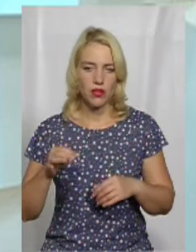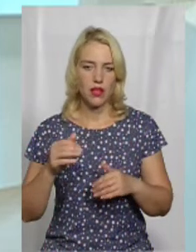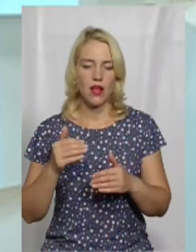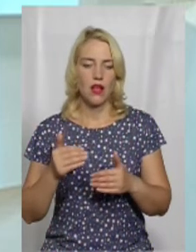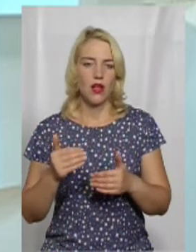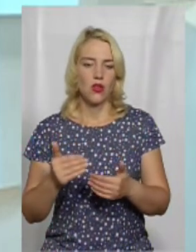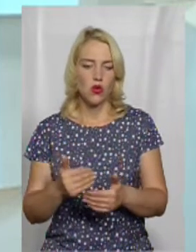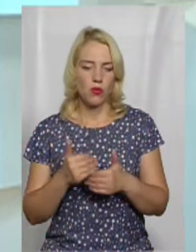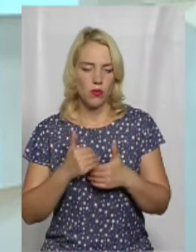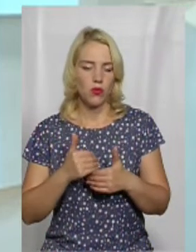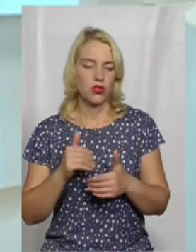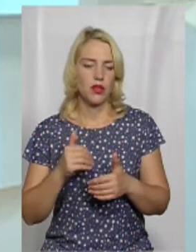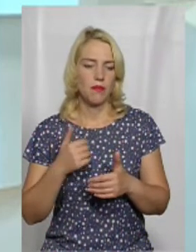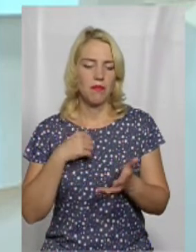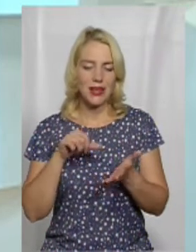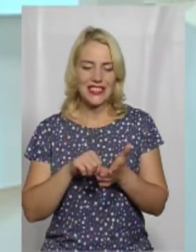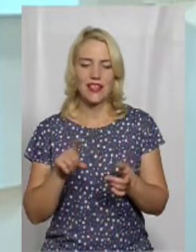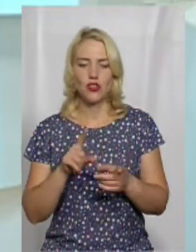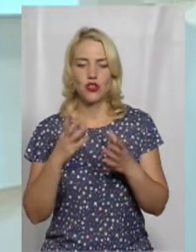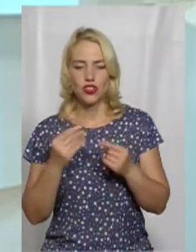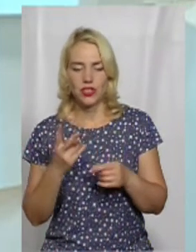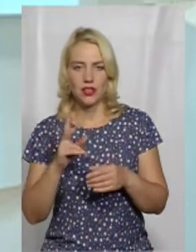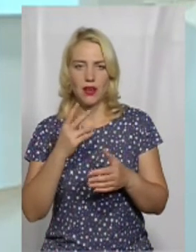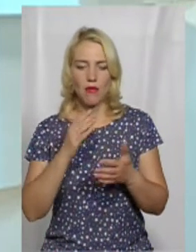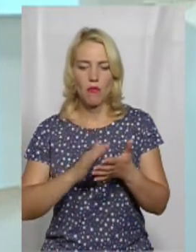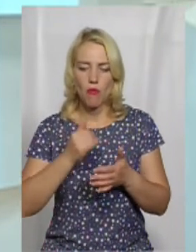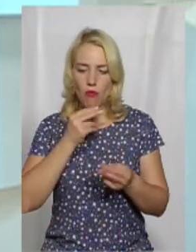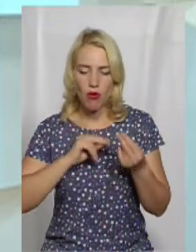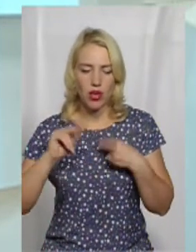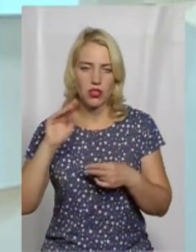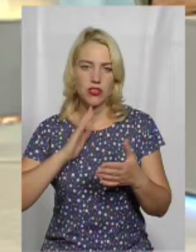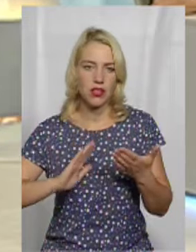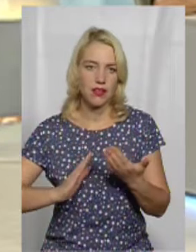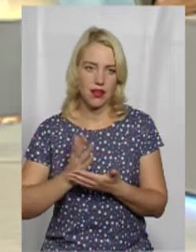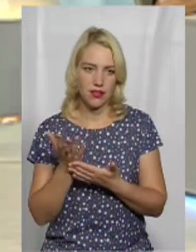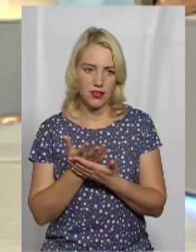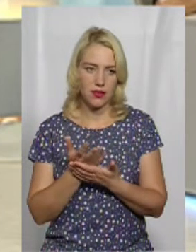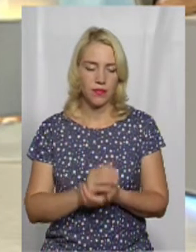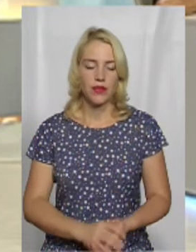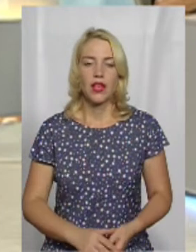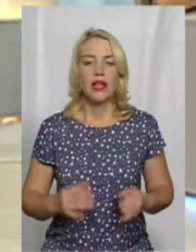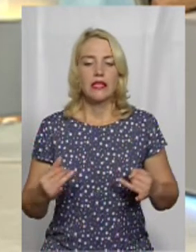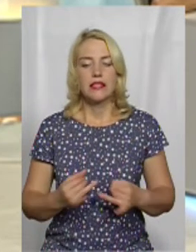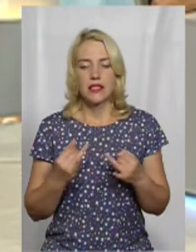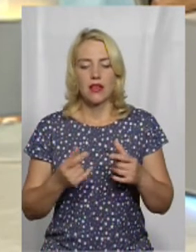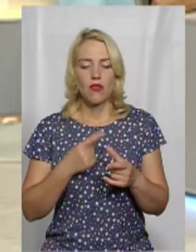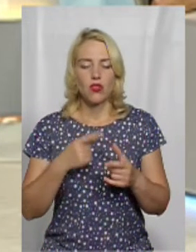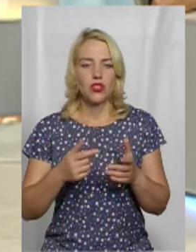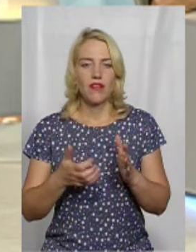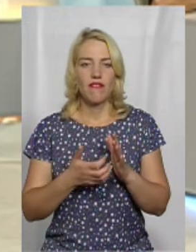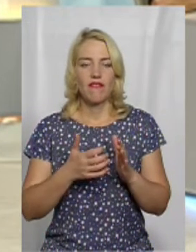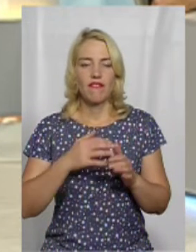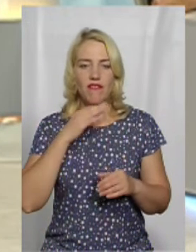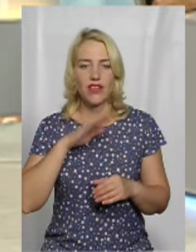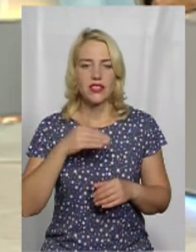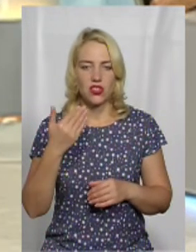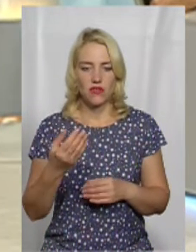представити щось ще, що зможе витягнути якість ще вище. А ось цікаво, чи взагалі витрачить цих грошей, тому що я цікався,